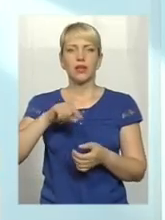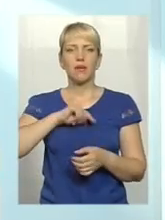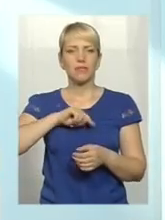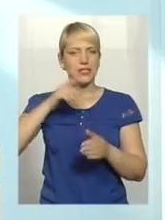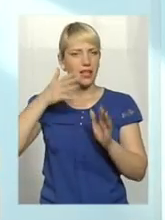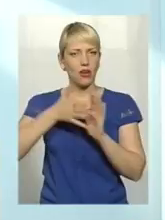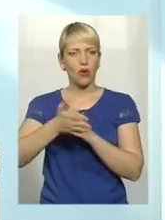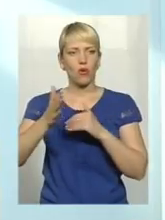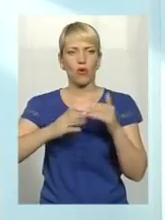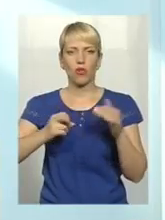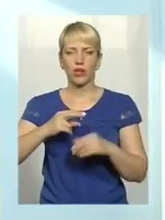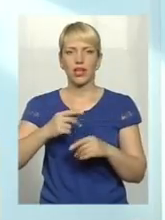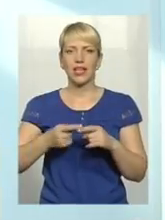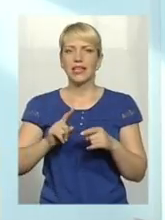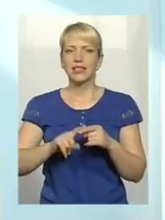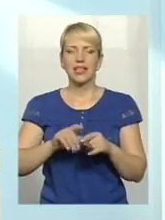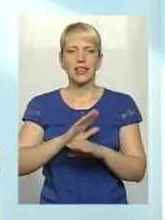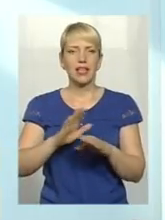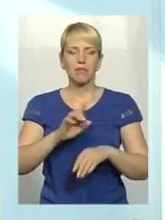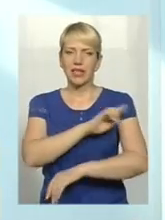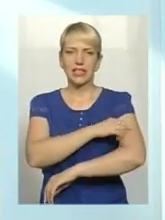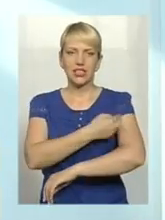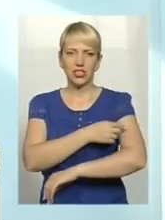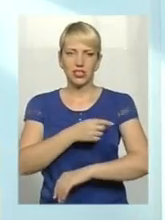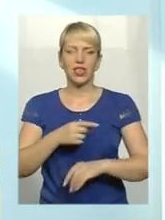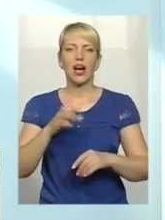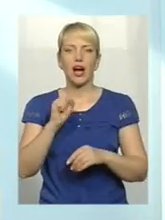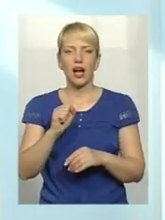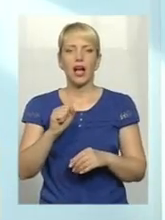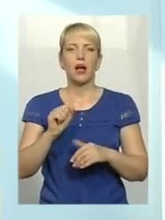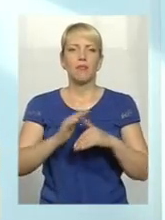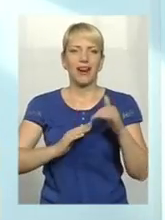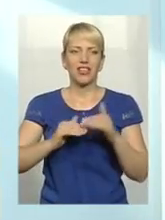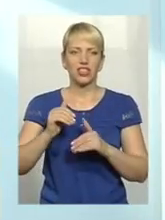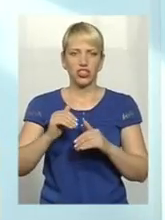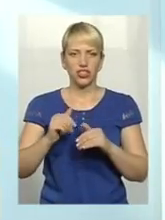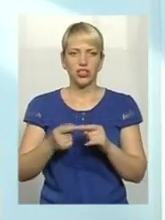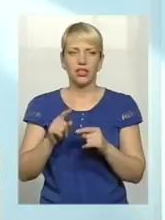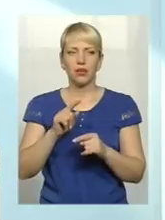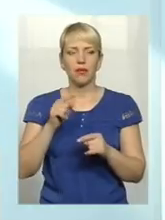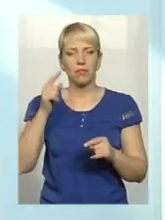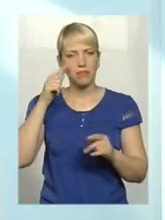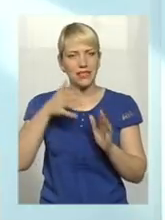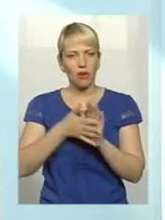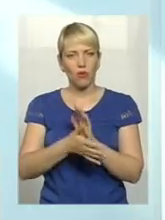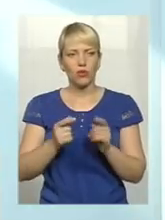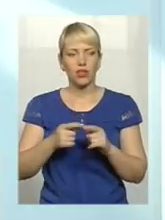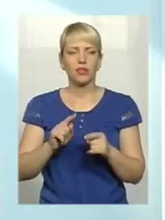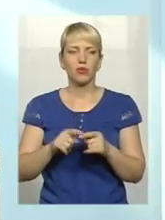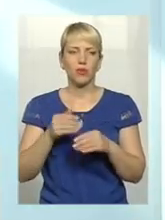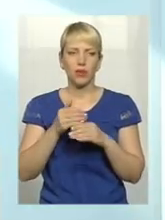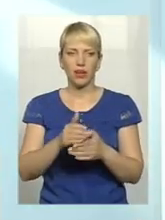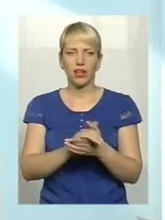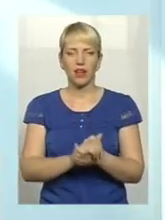жаль, вони не медичні психологи, практичні психологи. Але нам допомагають. Допомагають волонтери, допомагають асоціація